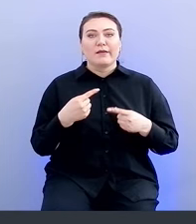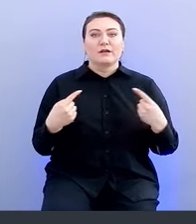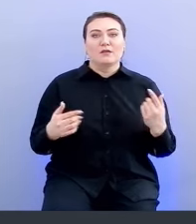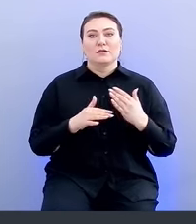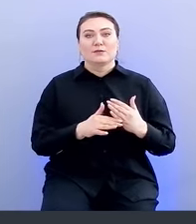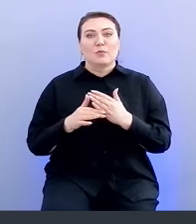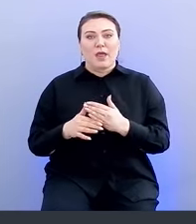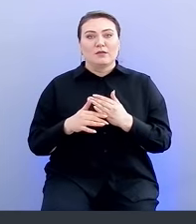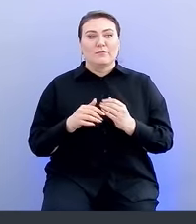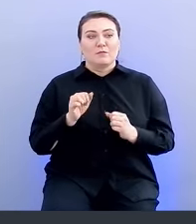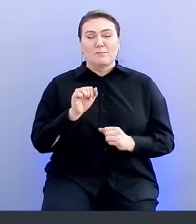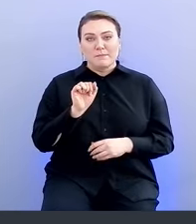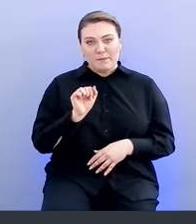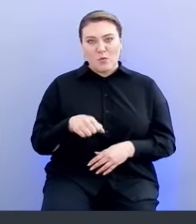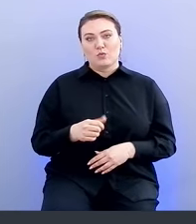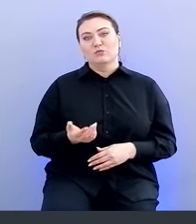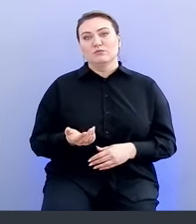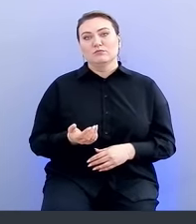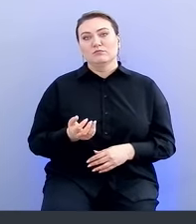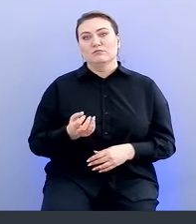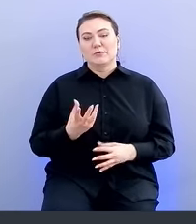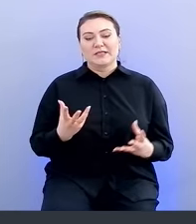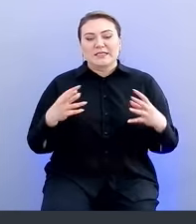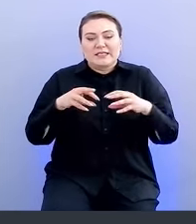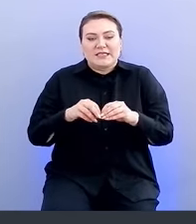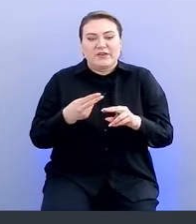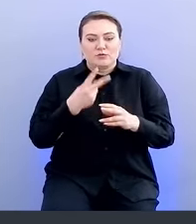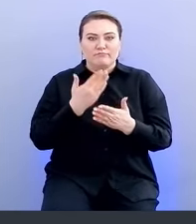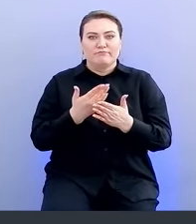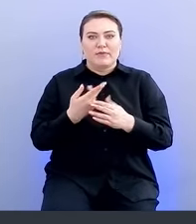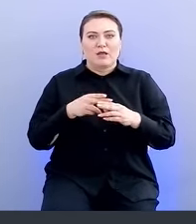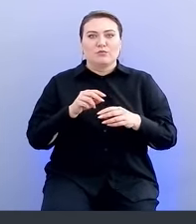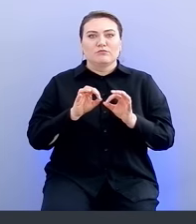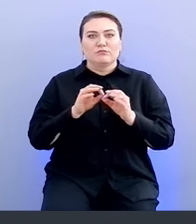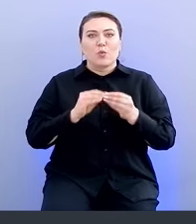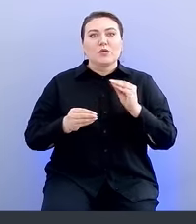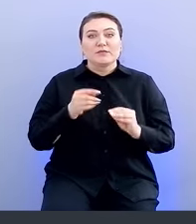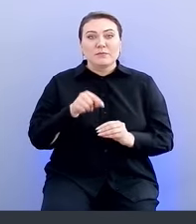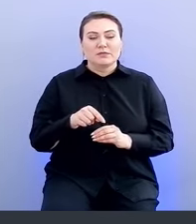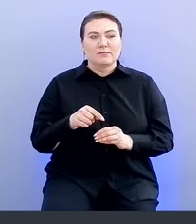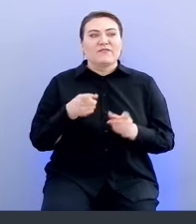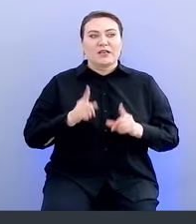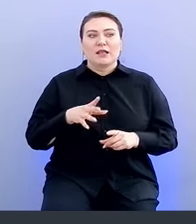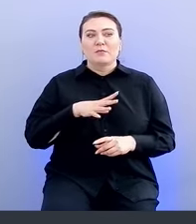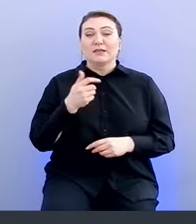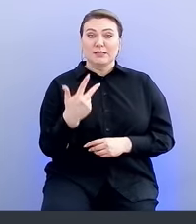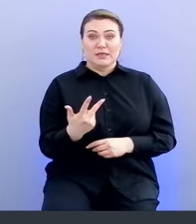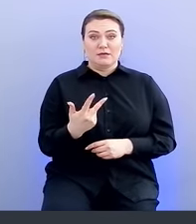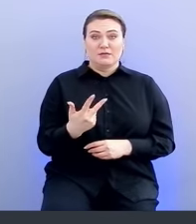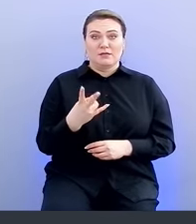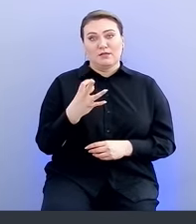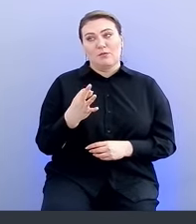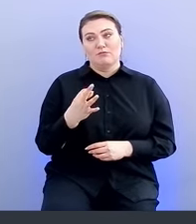инструментов могут, скажем так, сгенерировать эту уязвимость. Здесь в оригинале их на самом деле было три, но